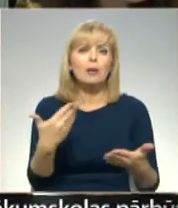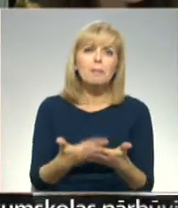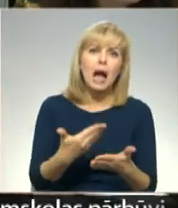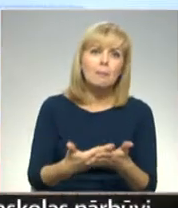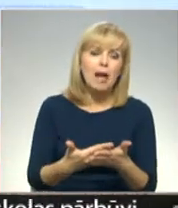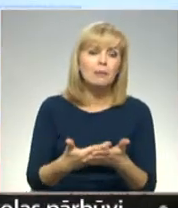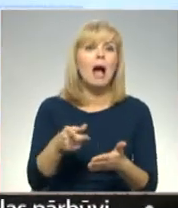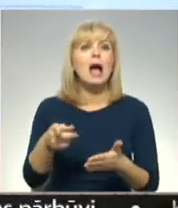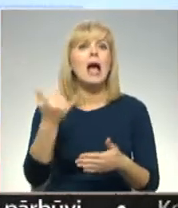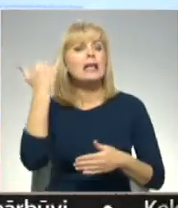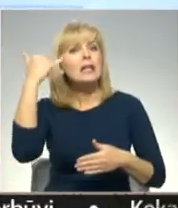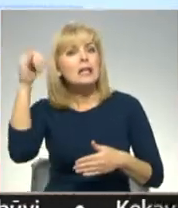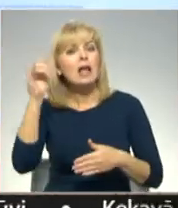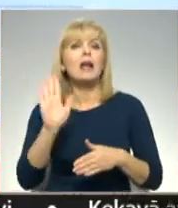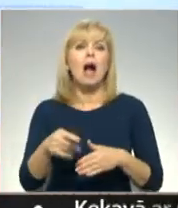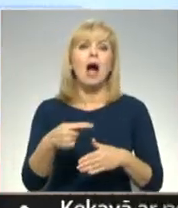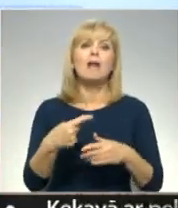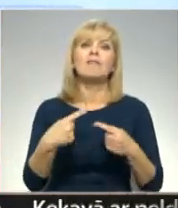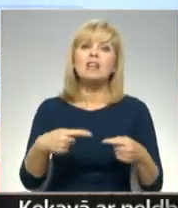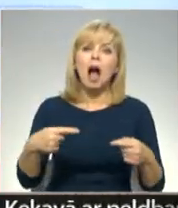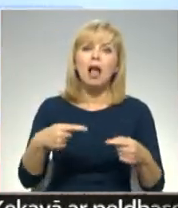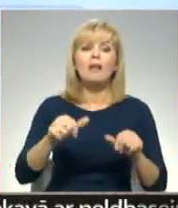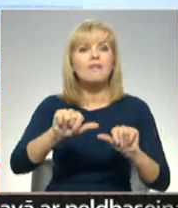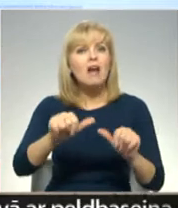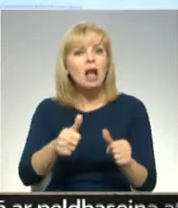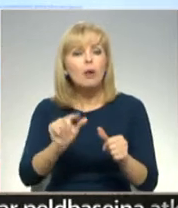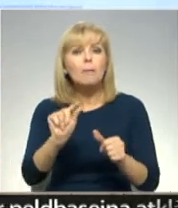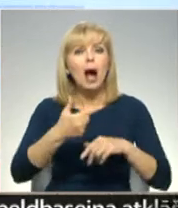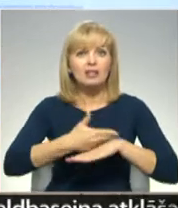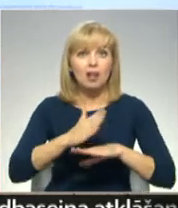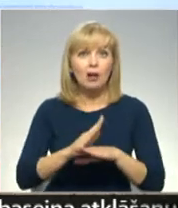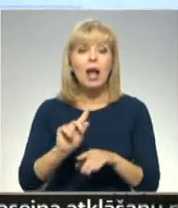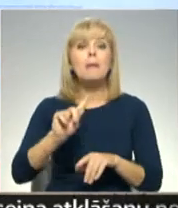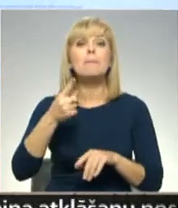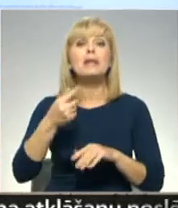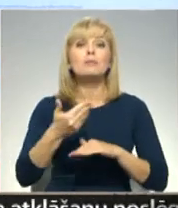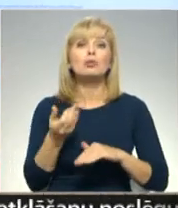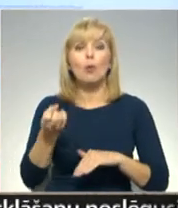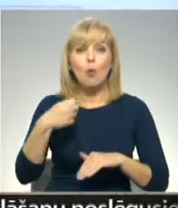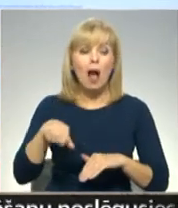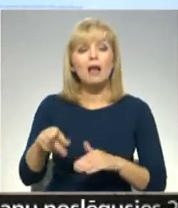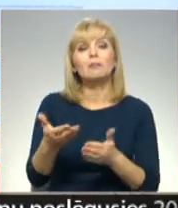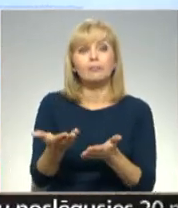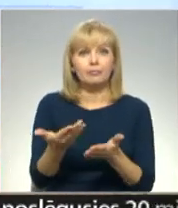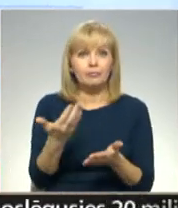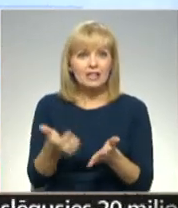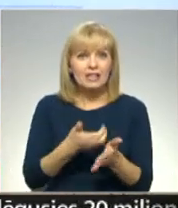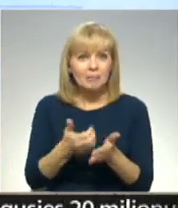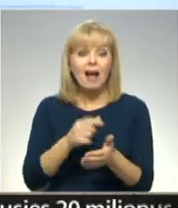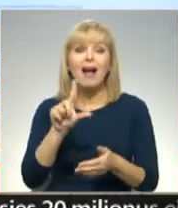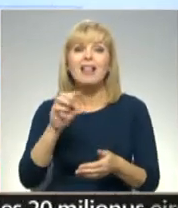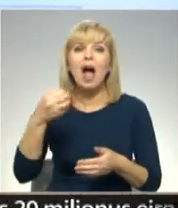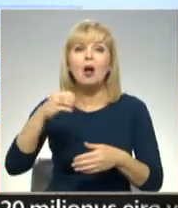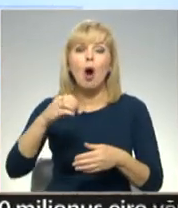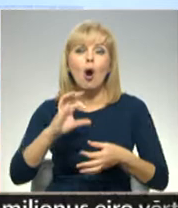Ilustrācijai – ideja, kā viela veidota no mazām daļiņām. Pirmskola tas varētu notikt izmantojot lego klucīšus,